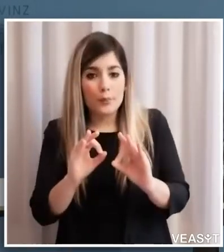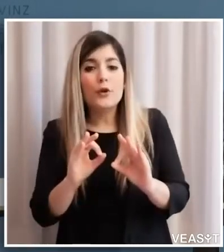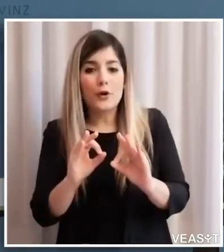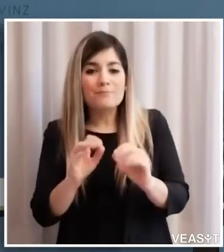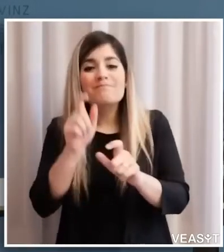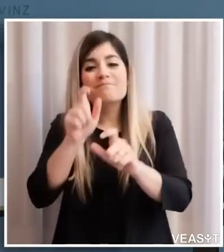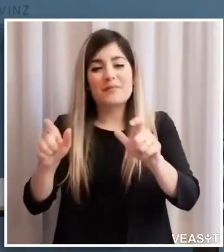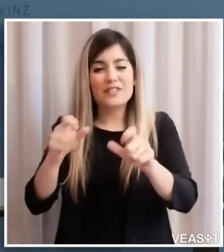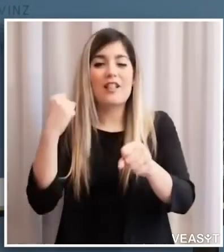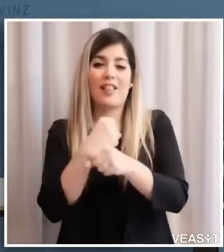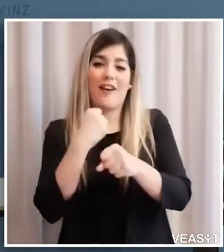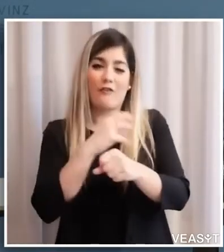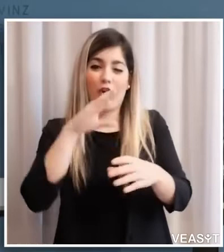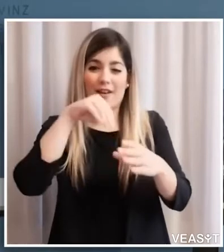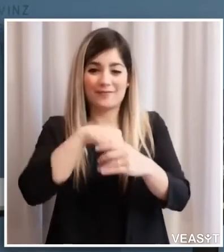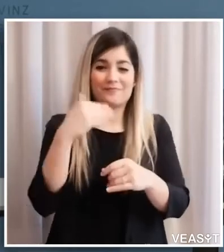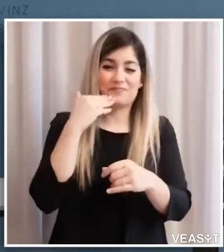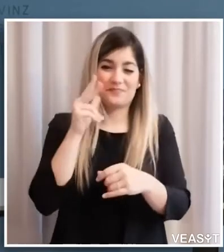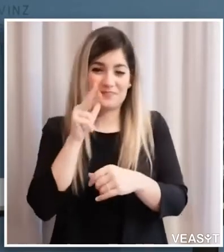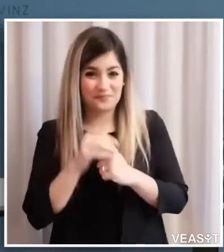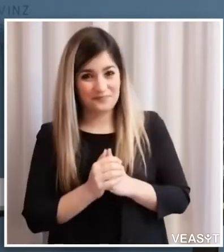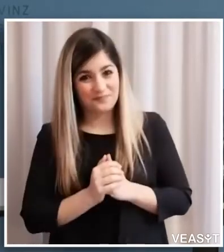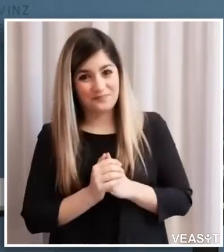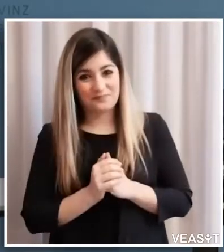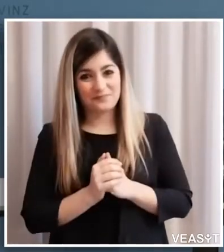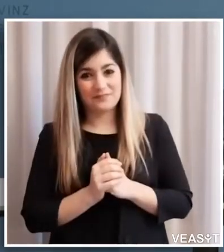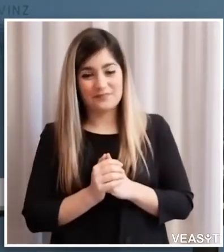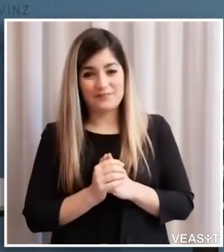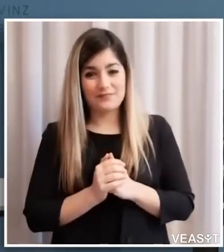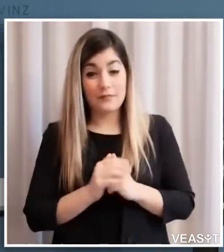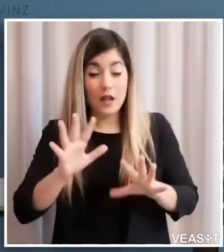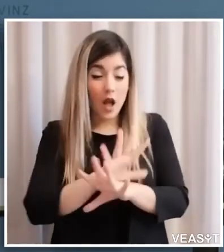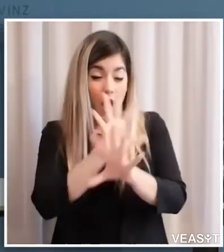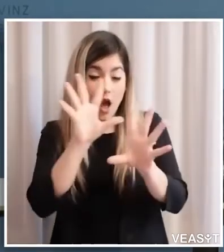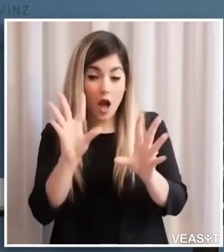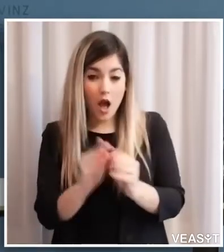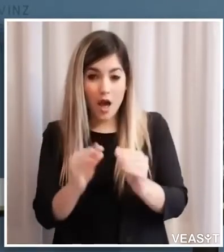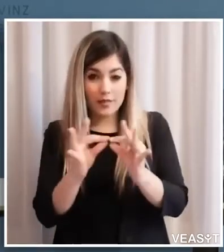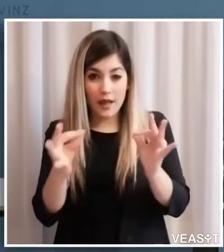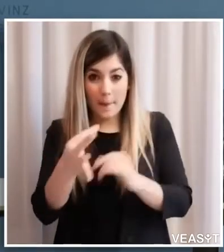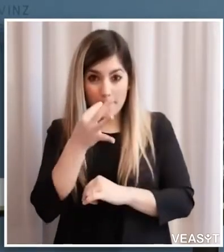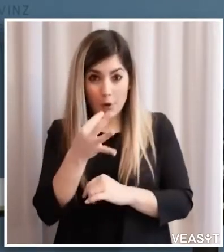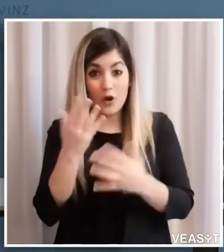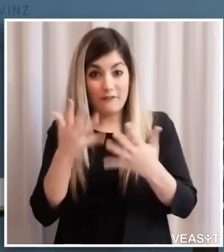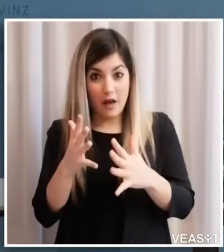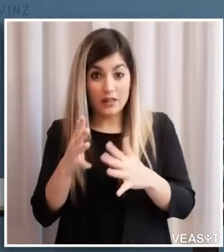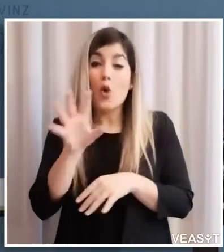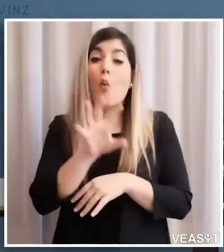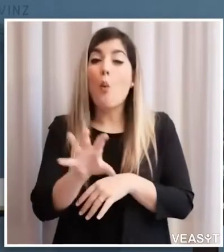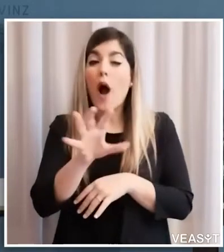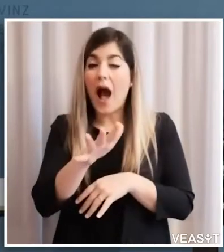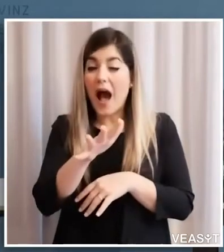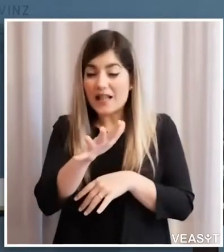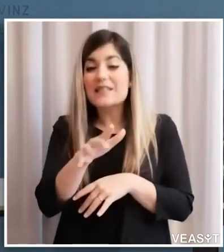i nostri collaboratori, le nostre collaboratrici. Di tutti questi tamponi che sono stati effettuati, ripeto, quasi 1